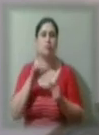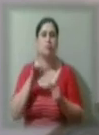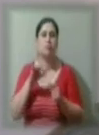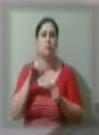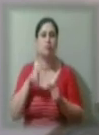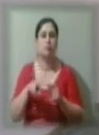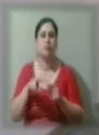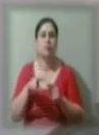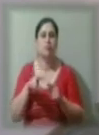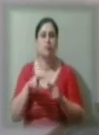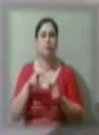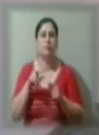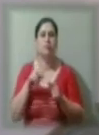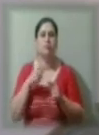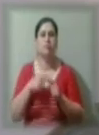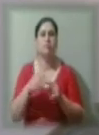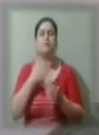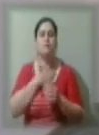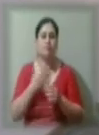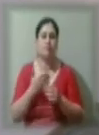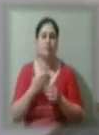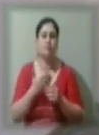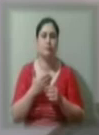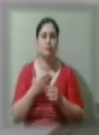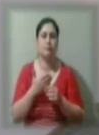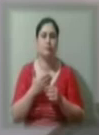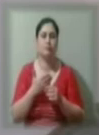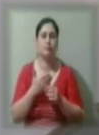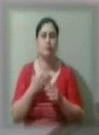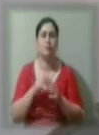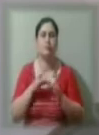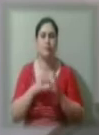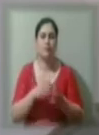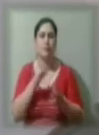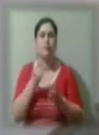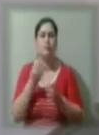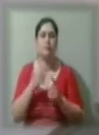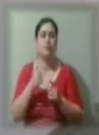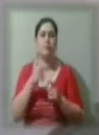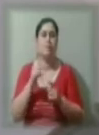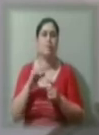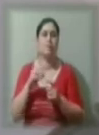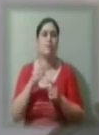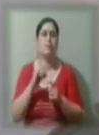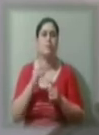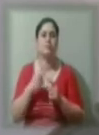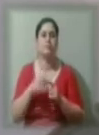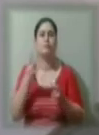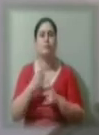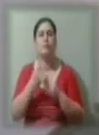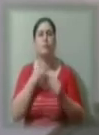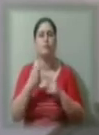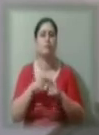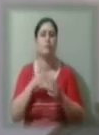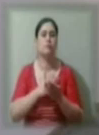активістів, міжнародних організацій, громадських організацій. Треба говорити шляхи цього поверхення.